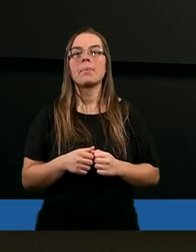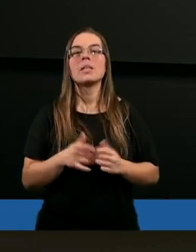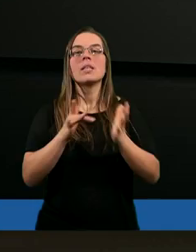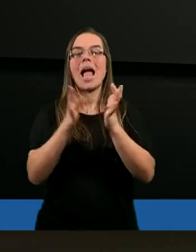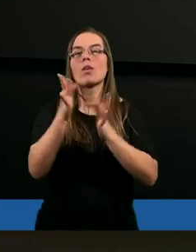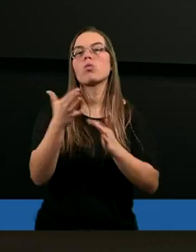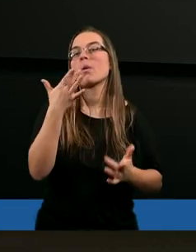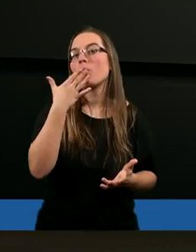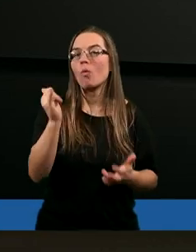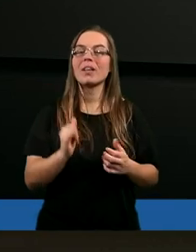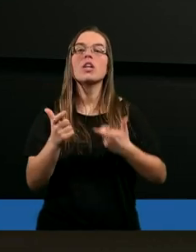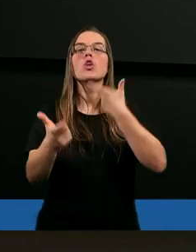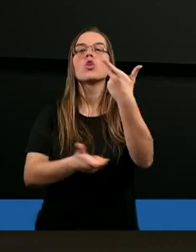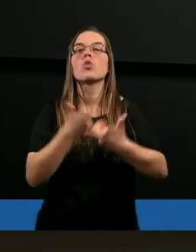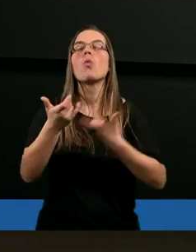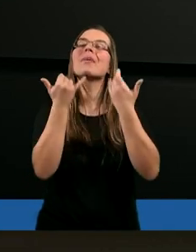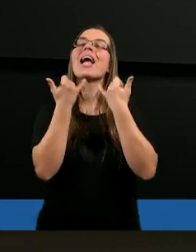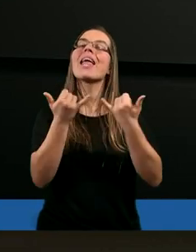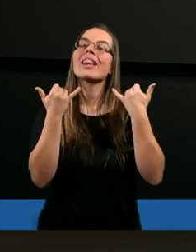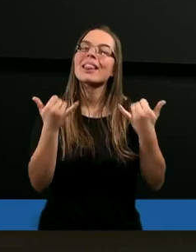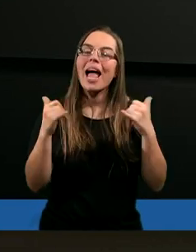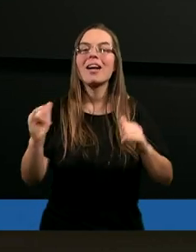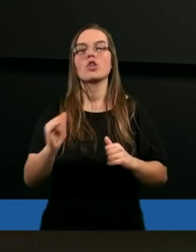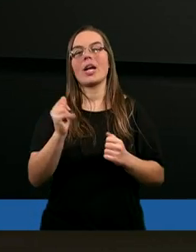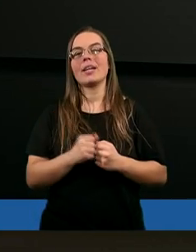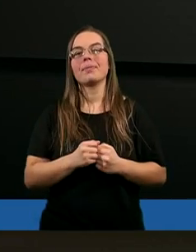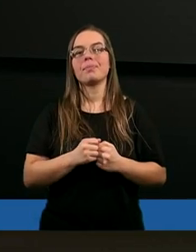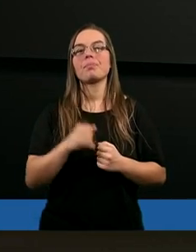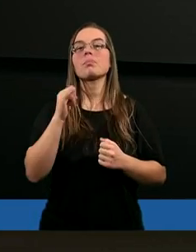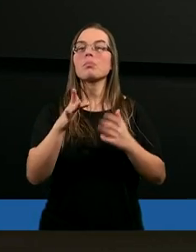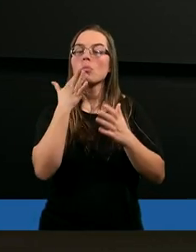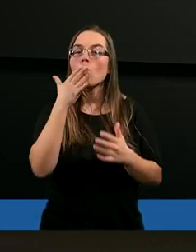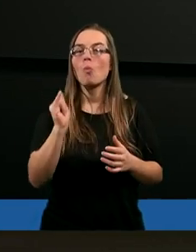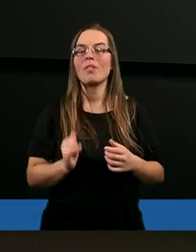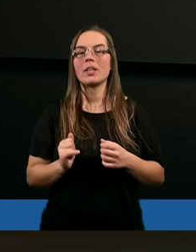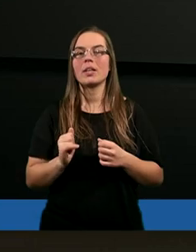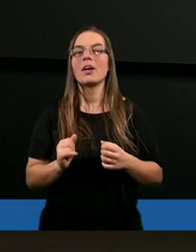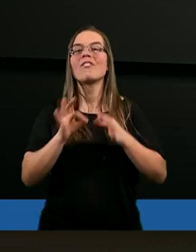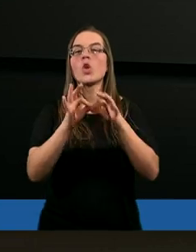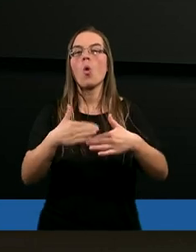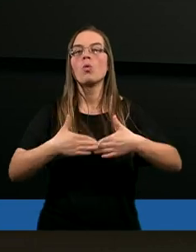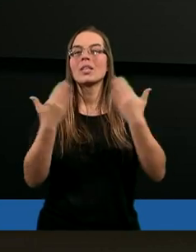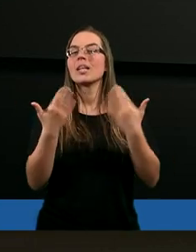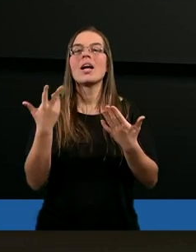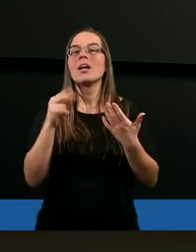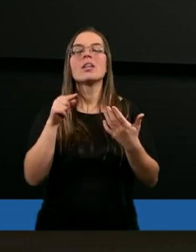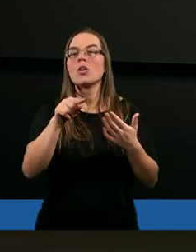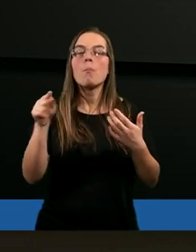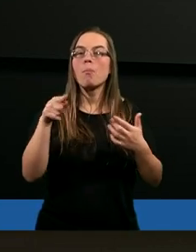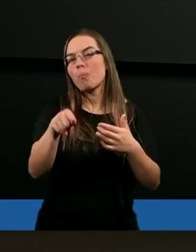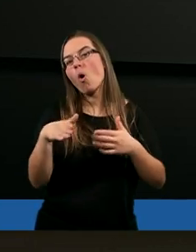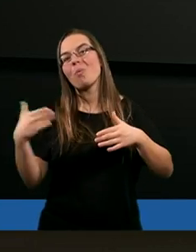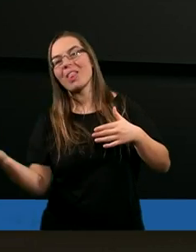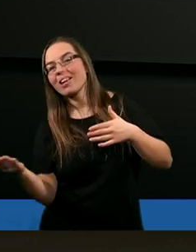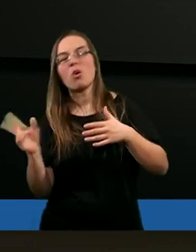Jezus mówi zróbcie inaczej. Maciej łowić w ciągu dnia, nie po tej